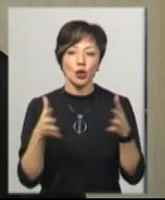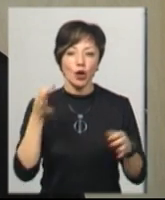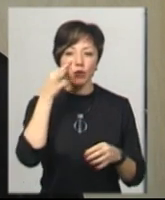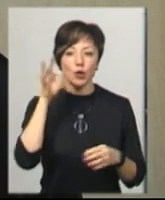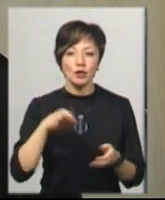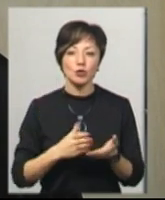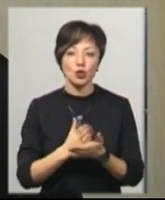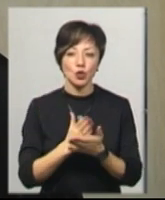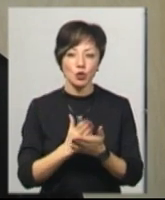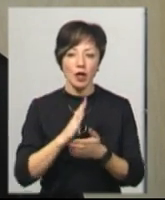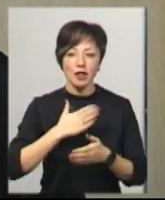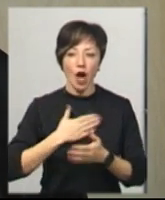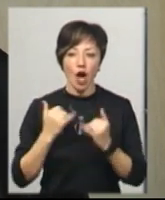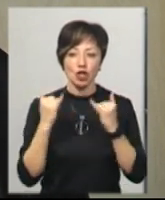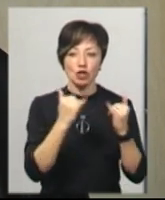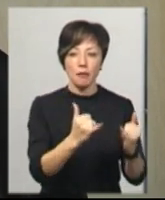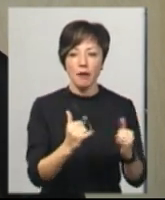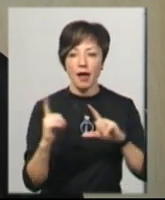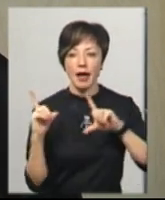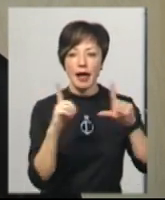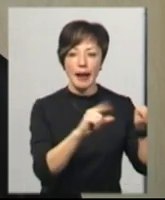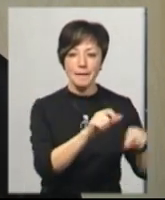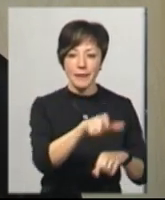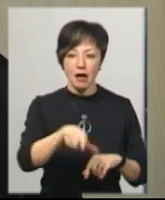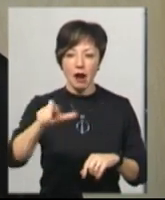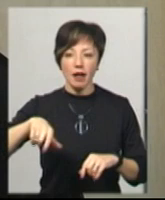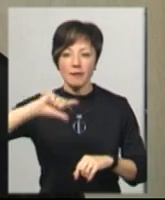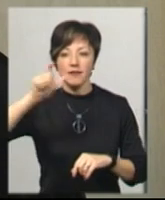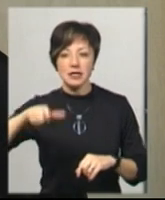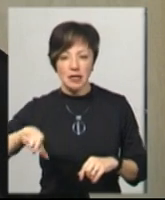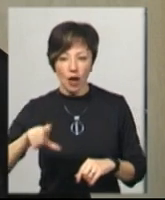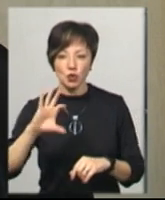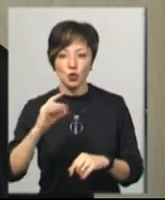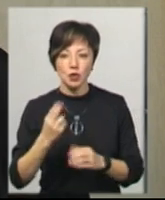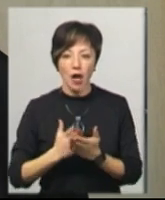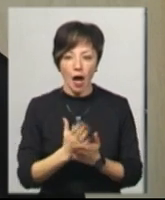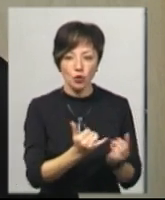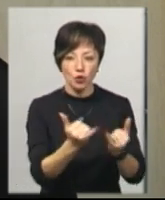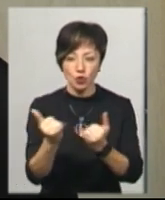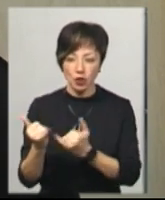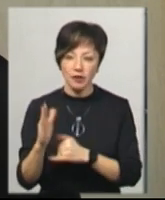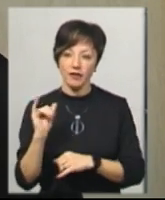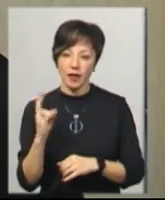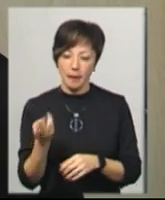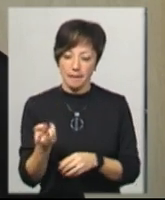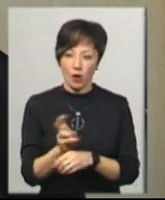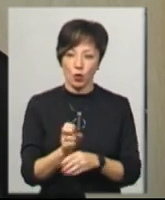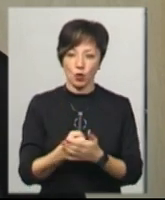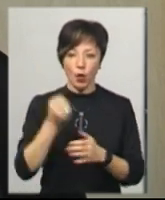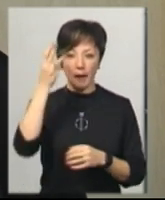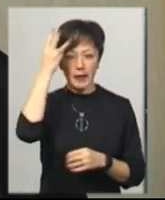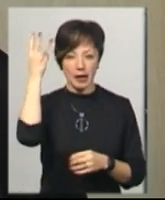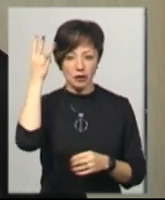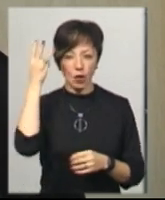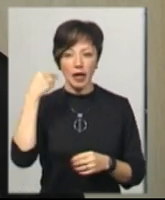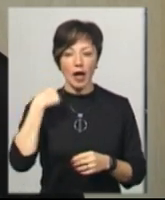служіння нашим емігрантам в Італії, зокрема соціального служіння, він приходить до Хмельницького. Я